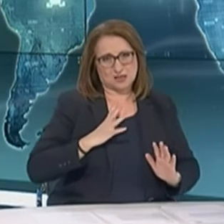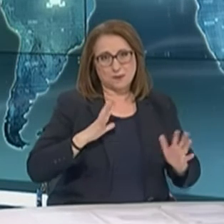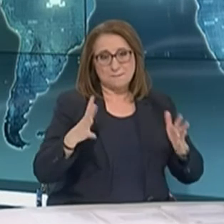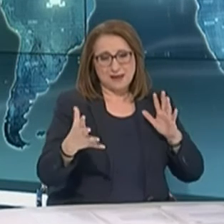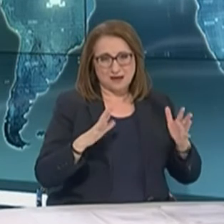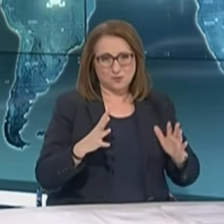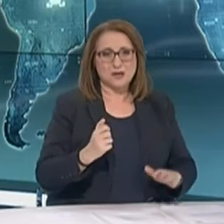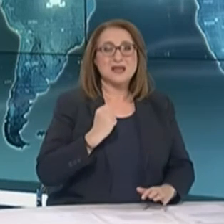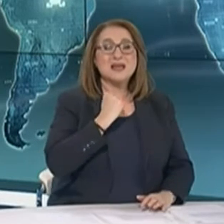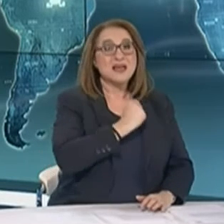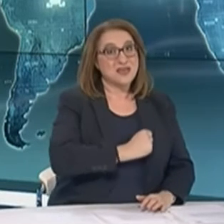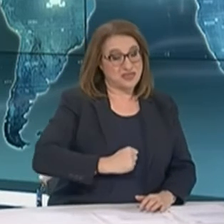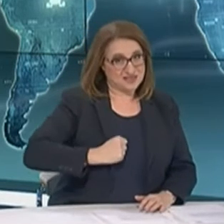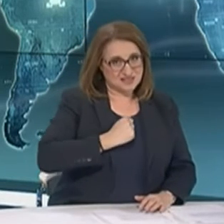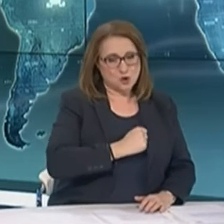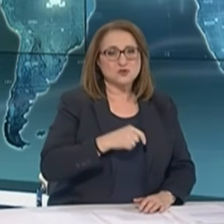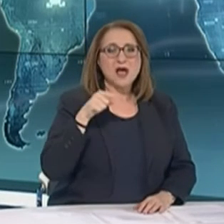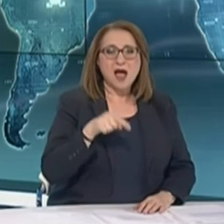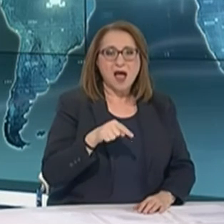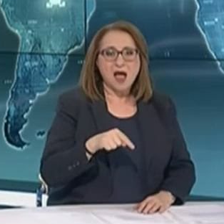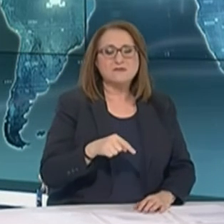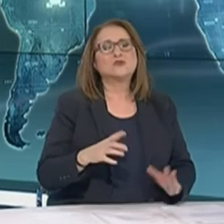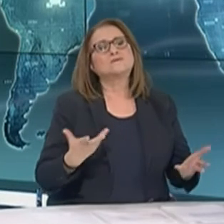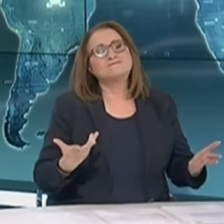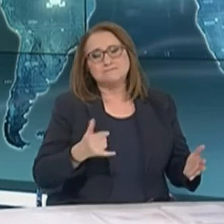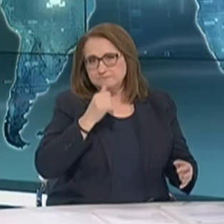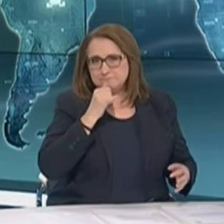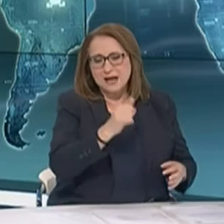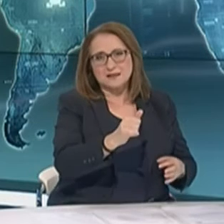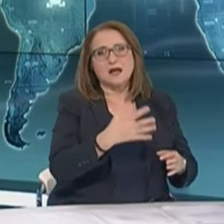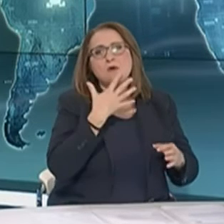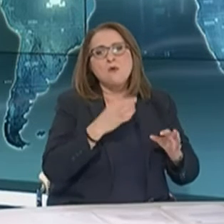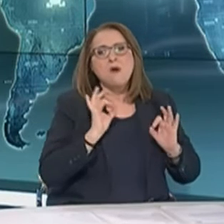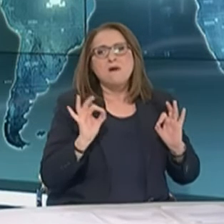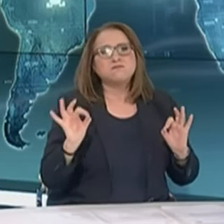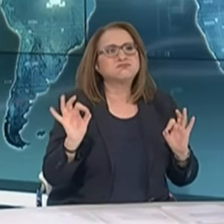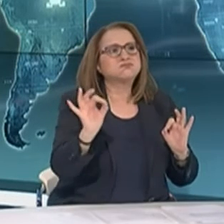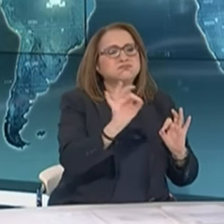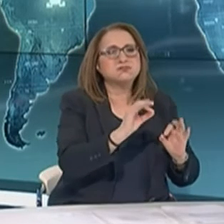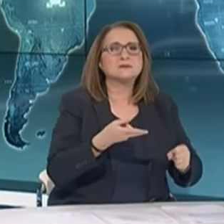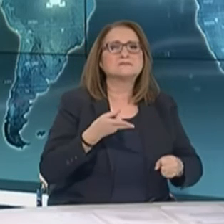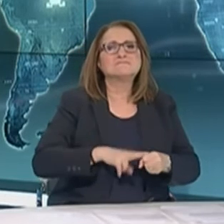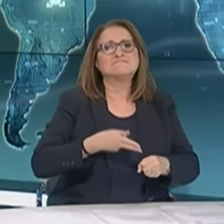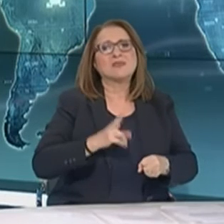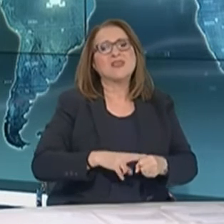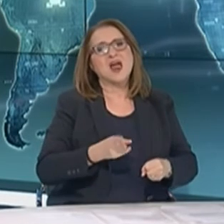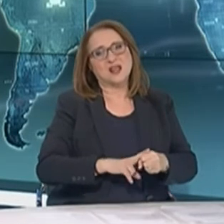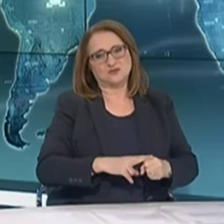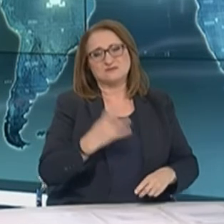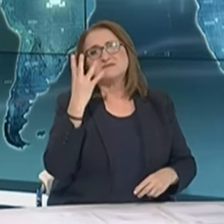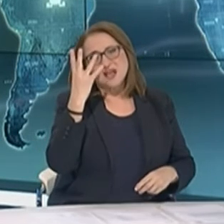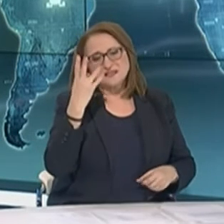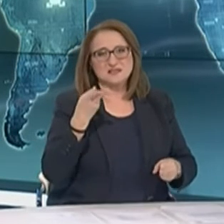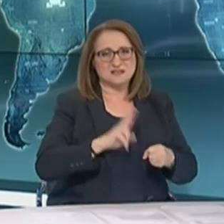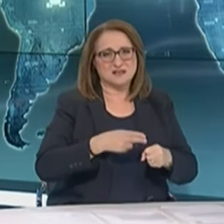Δυστυχώς μια τέτοια επιδημία συνοδεύεται και με αντίστοιχους θανάτους. Τέσσερις συμπολίτες μας έχουν καταλήξει, όλοι με